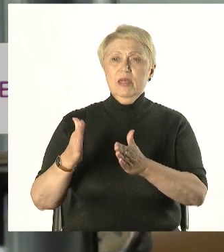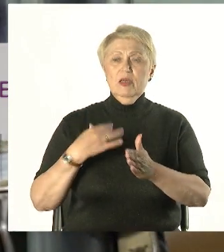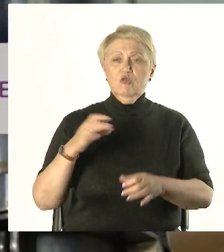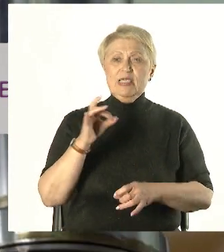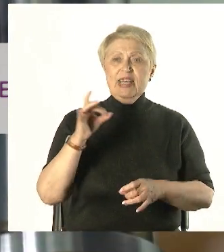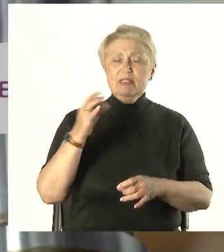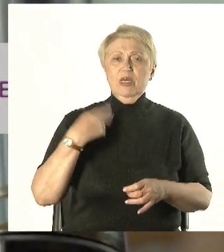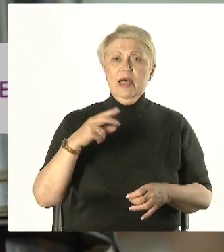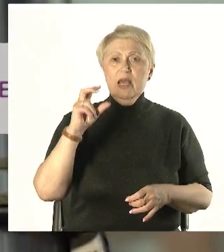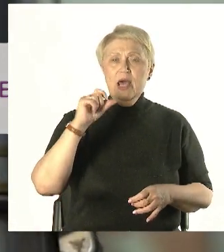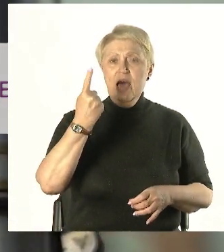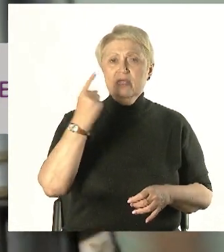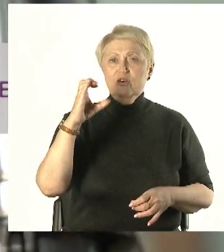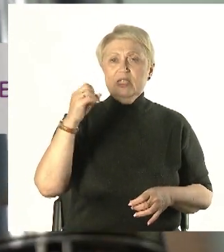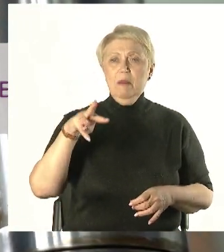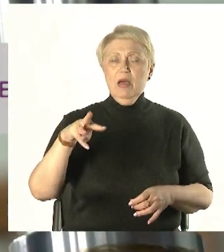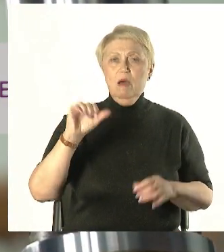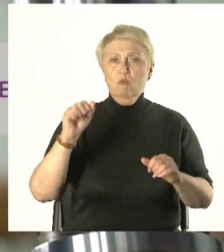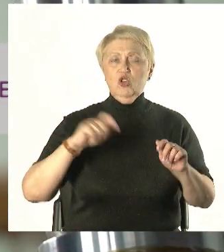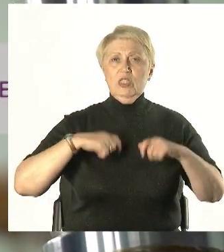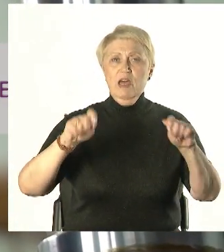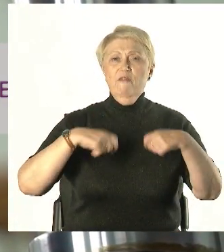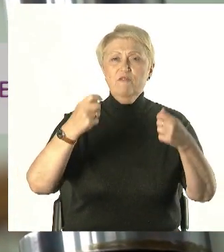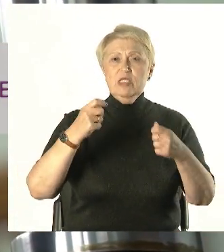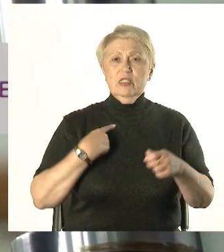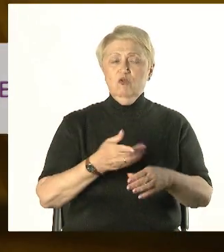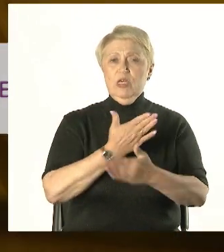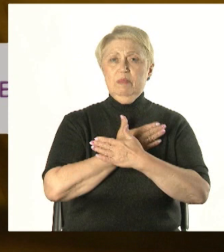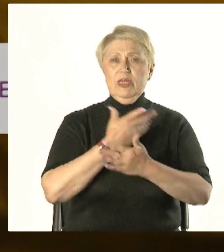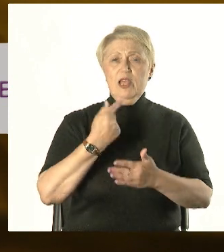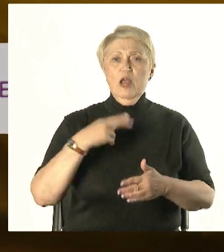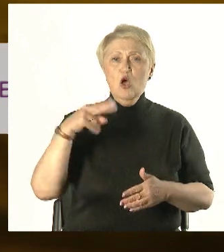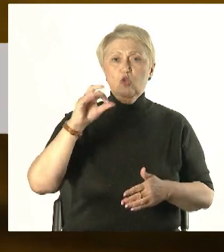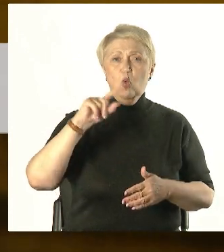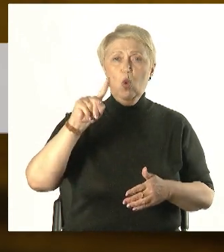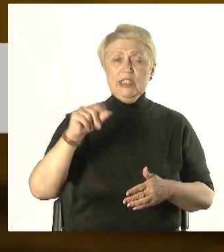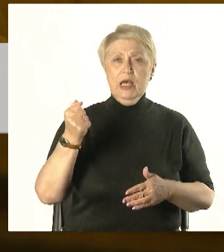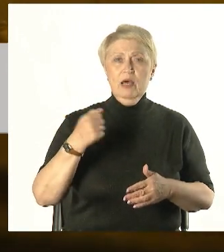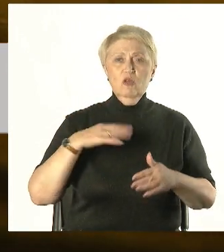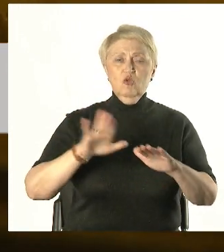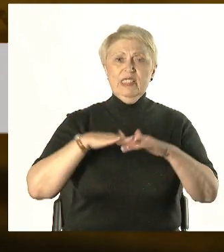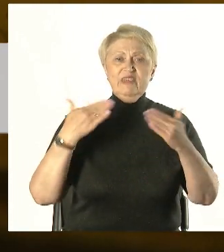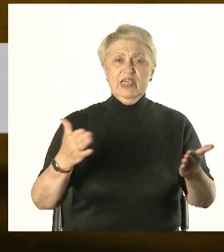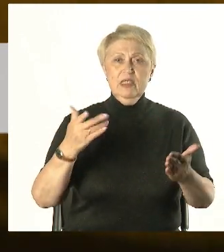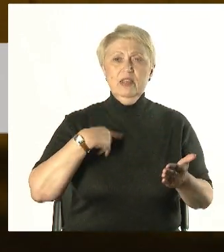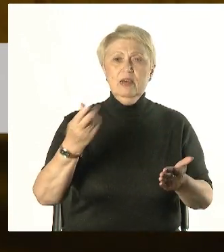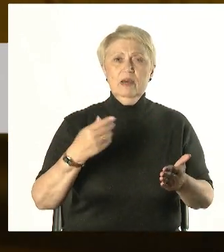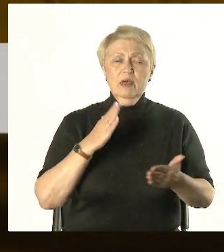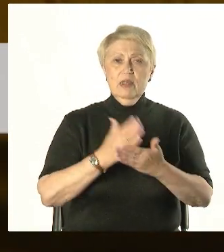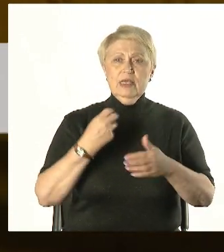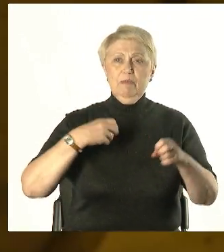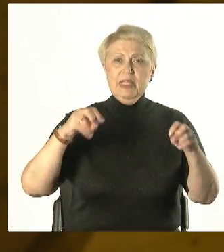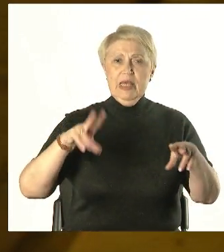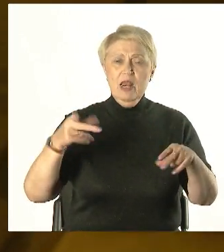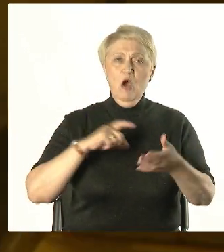может в течение получаса выдать смертельную для человека дозу радиации. Поэтому вскрытие упаковки происходит в специальной комнате для